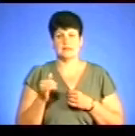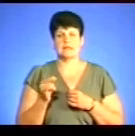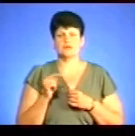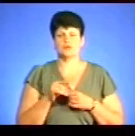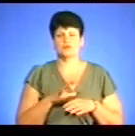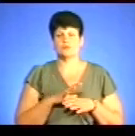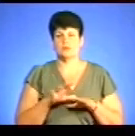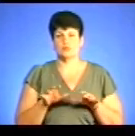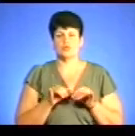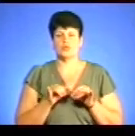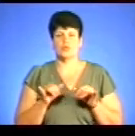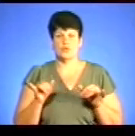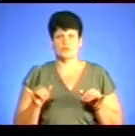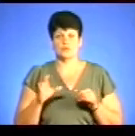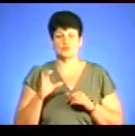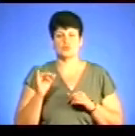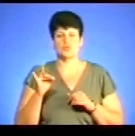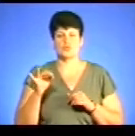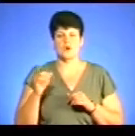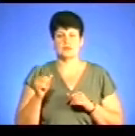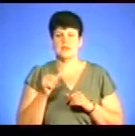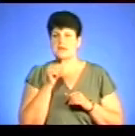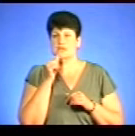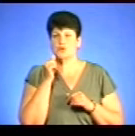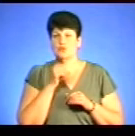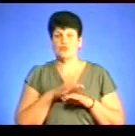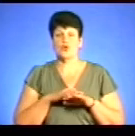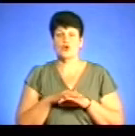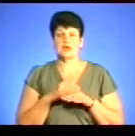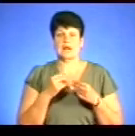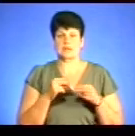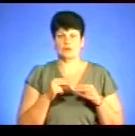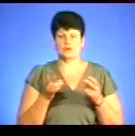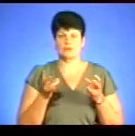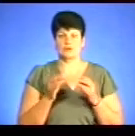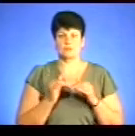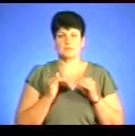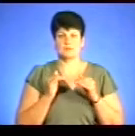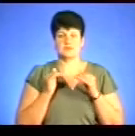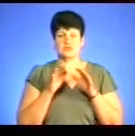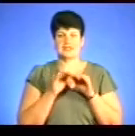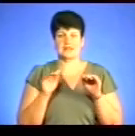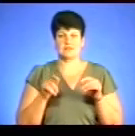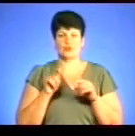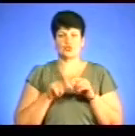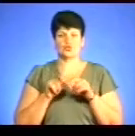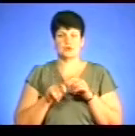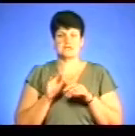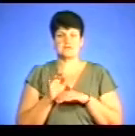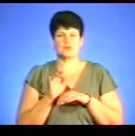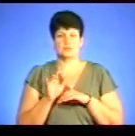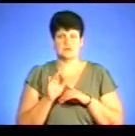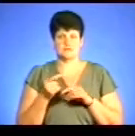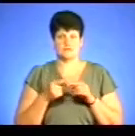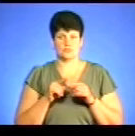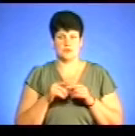щоб не було розвитку цього сургатного тіньового ринку, необхідно підвищити рівень контролю за виробництвом таких алкогольних